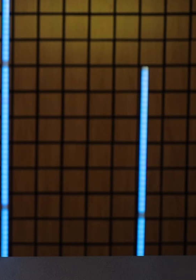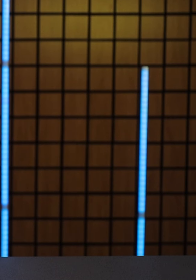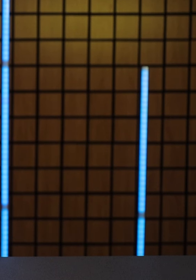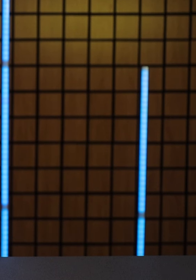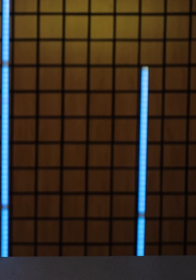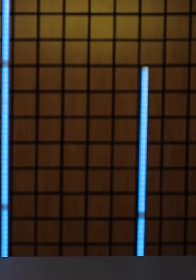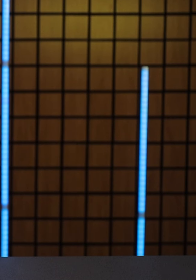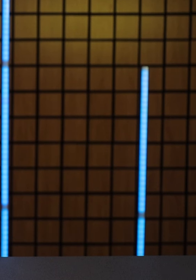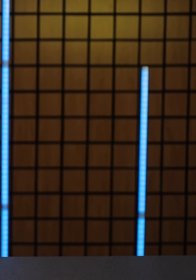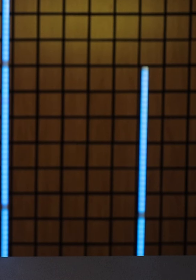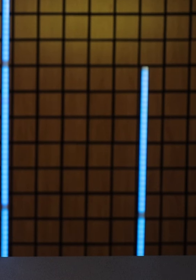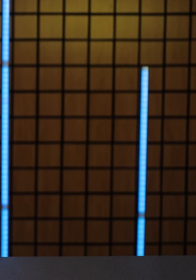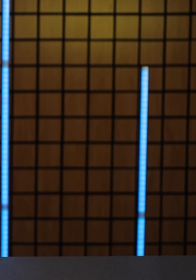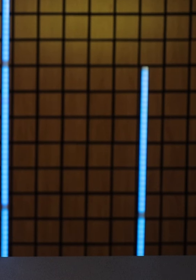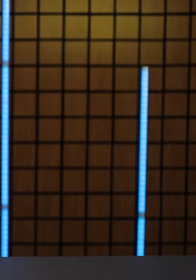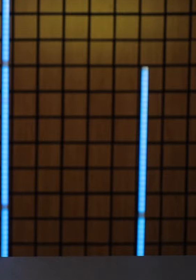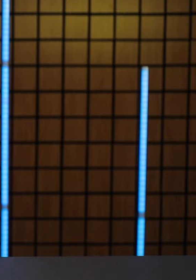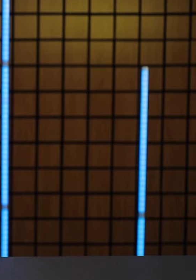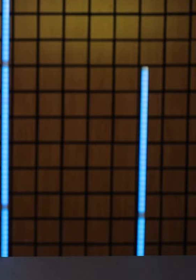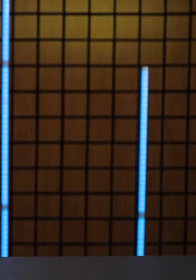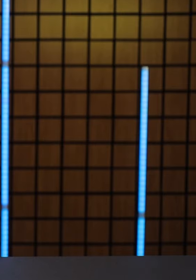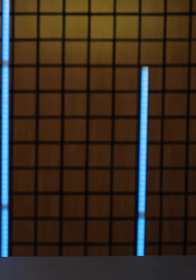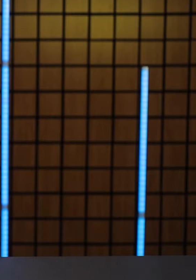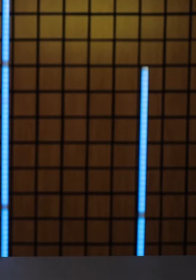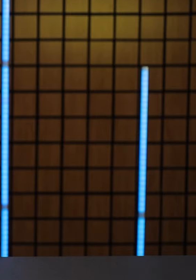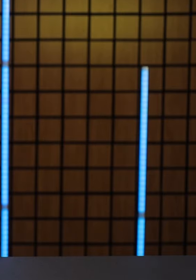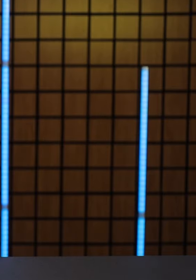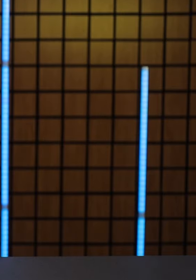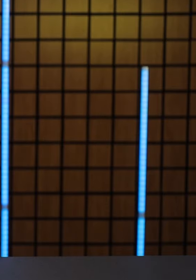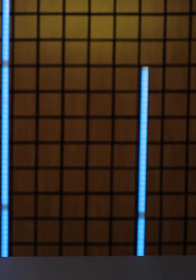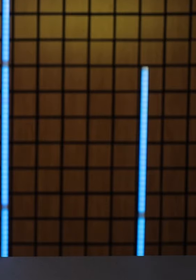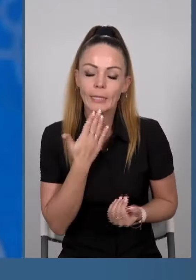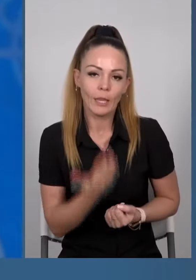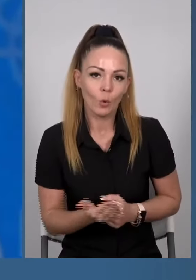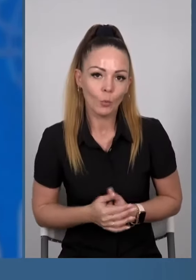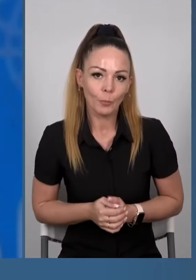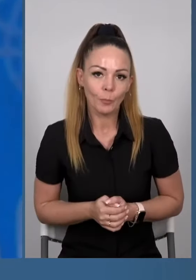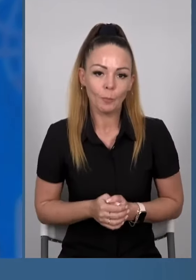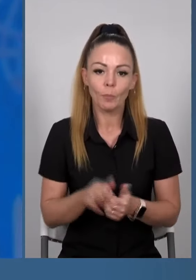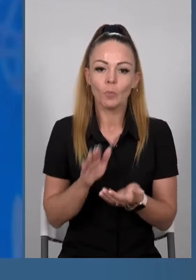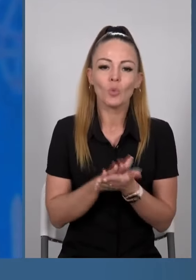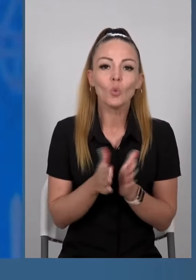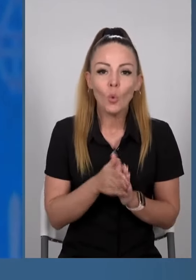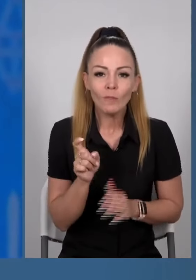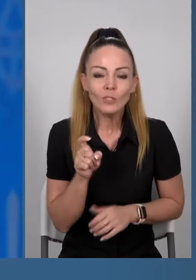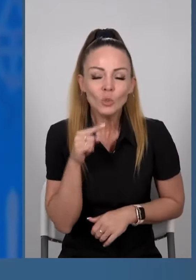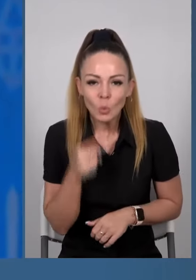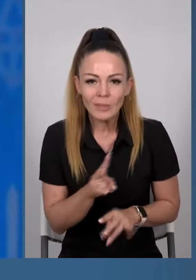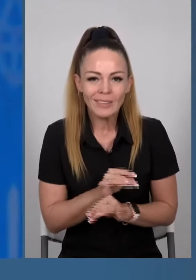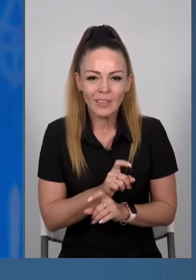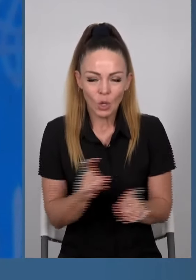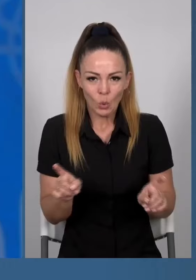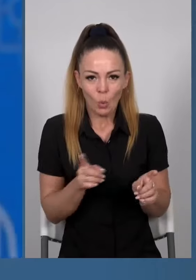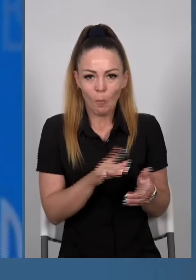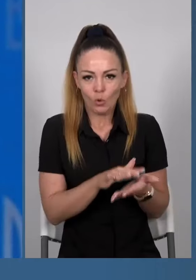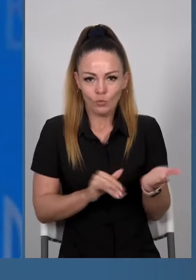Україну ніхто підписувати не буде. На цьому поставлена крапка, підсумував Володимир Зеленський. Договір з Росією ніхто продовжує не бути. На цьому